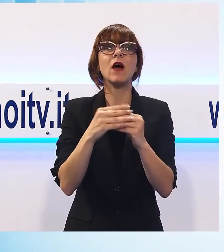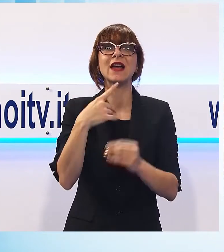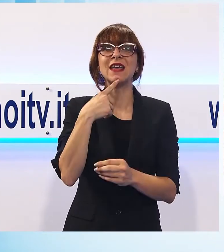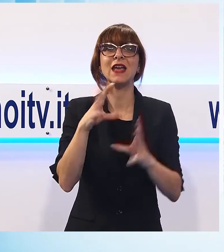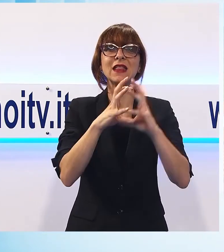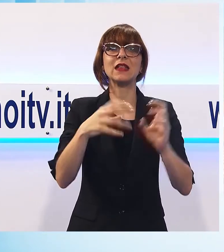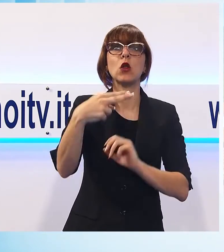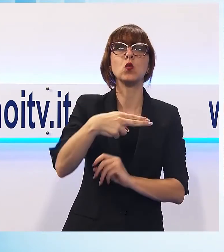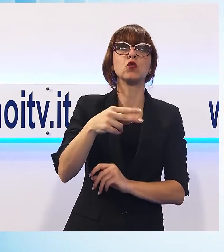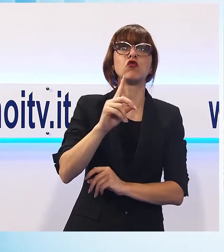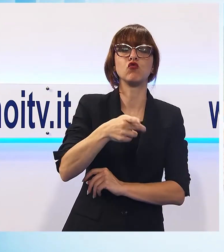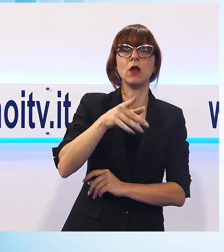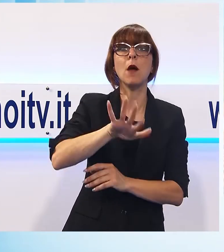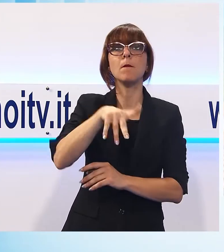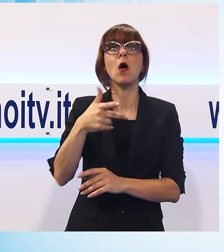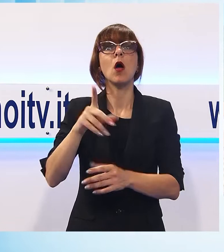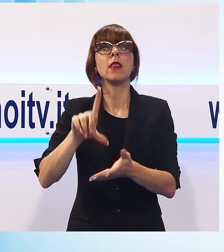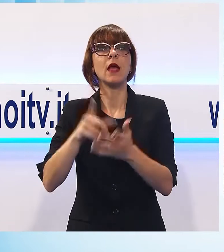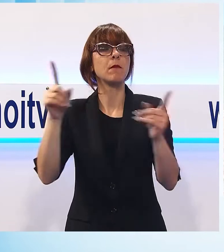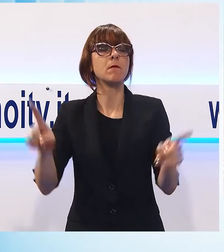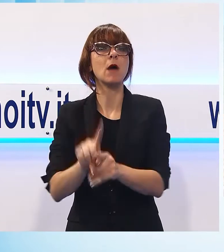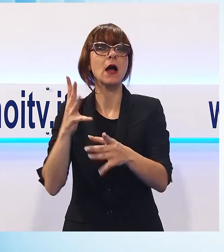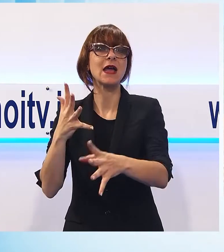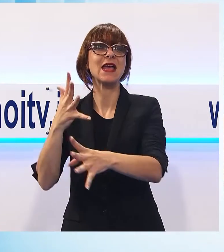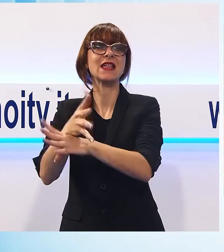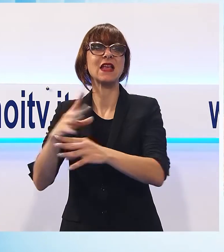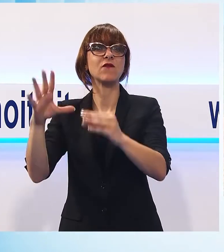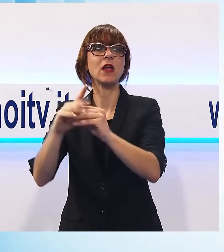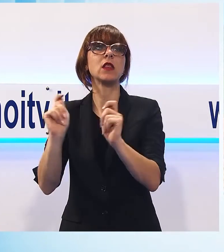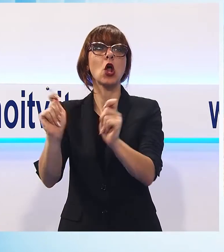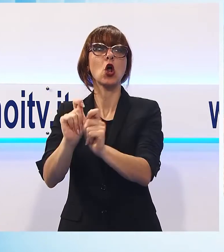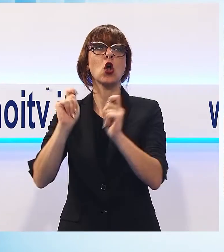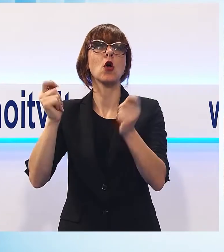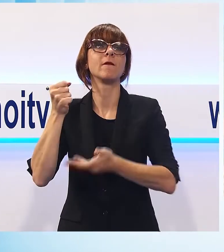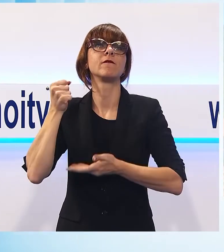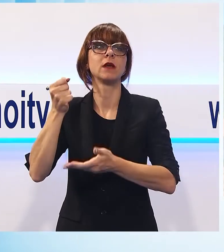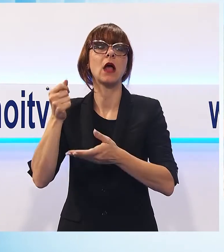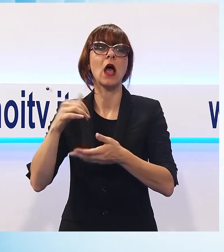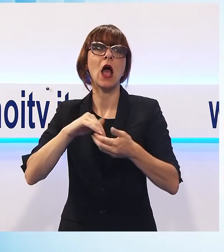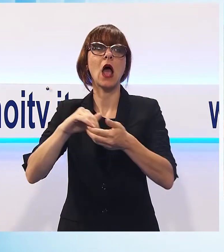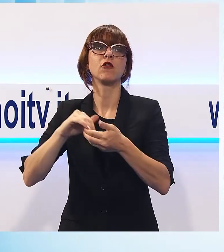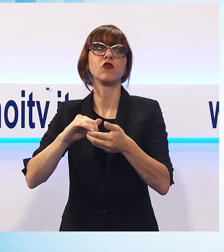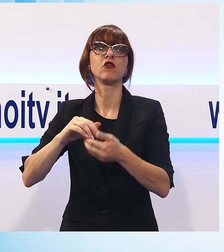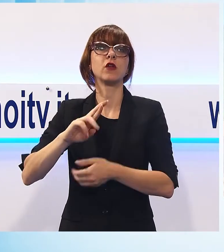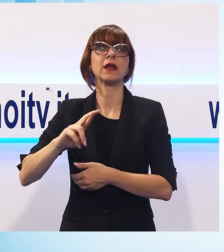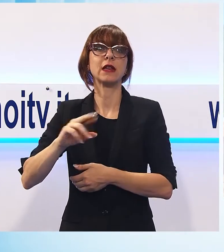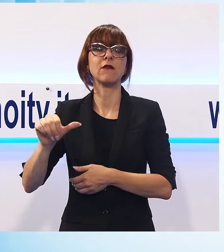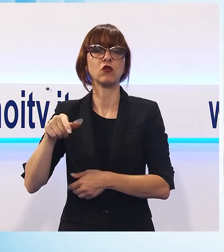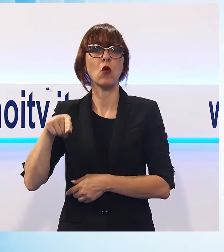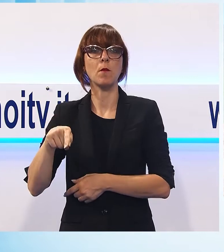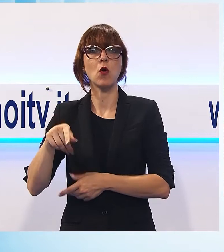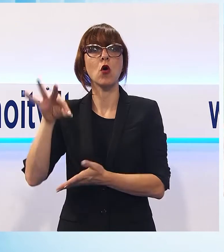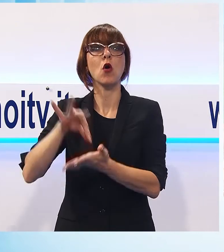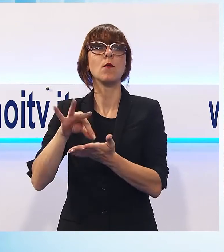in contemporanea anche gli interventi di completamento finanziati stavolta dall'associazione ricreativa Sommo Colonia del punto ristoro in fase di